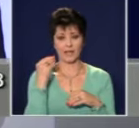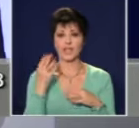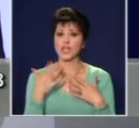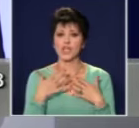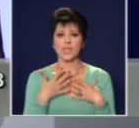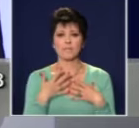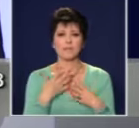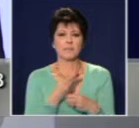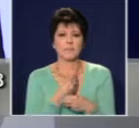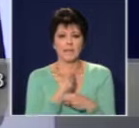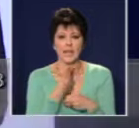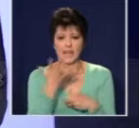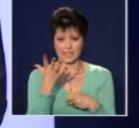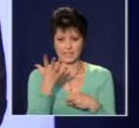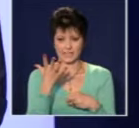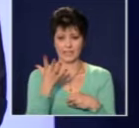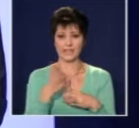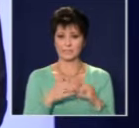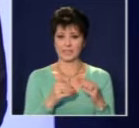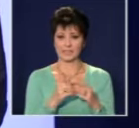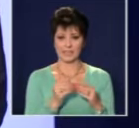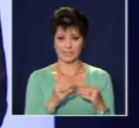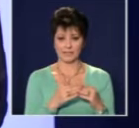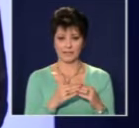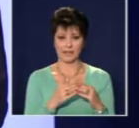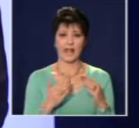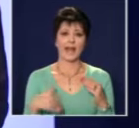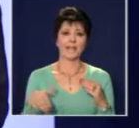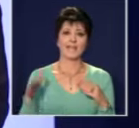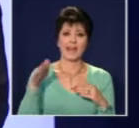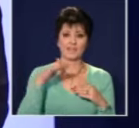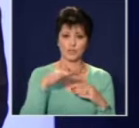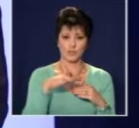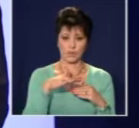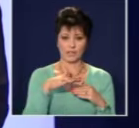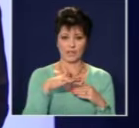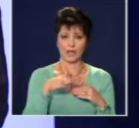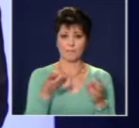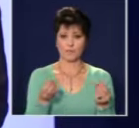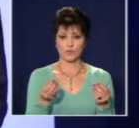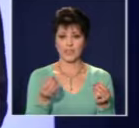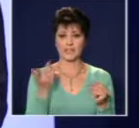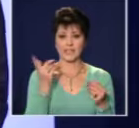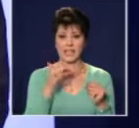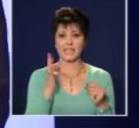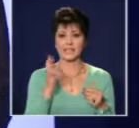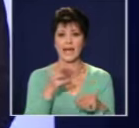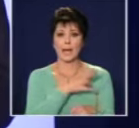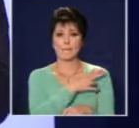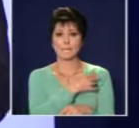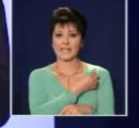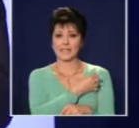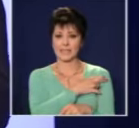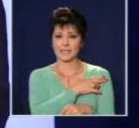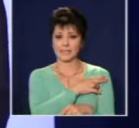професионалисти в цял свят най-високия бюджет за обучение във виште училища е в медицинските академии те са единствените, които